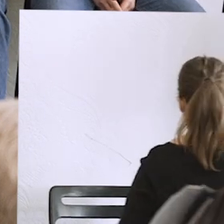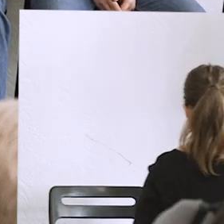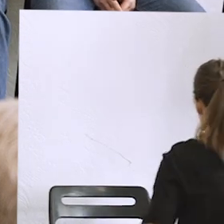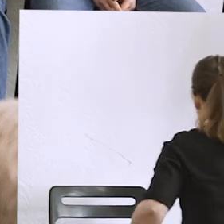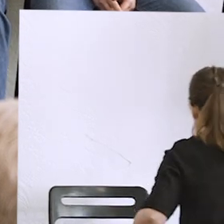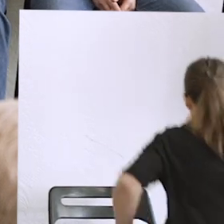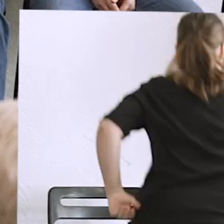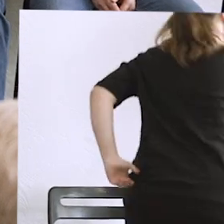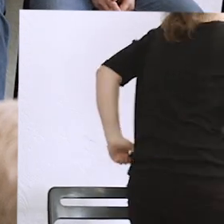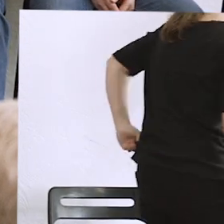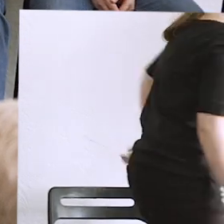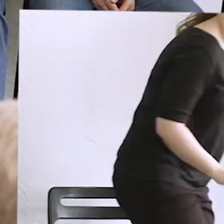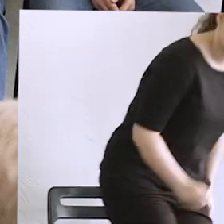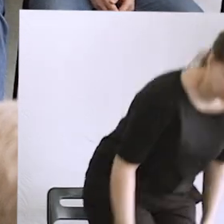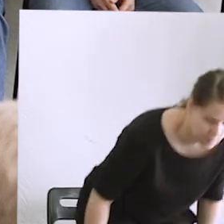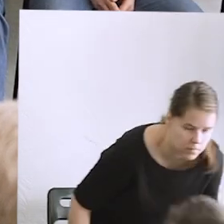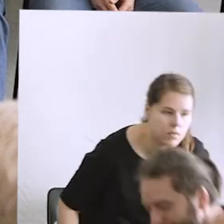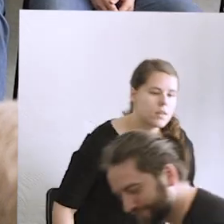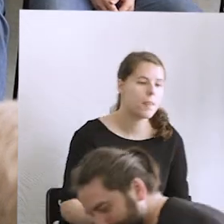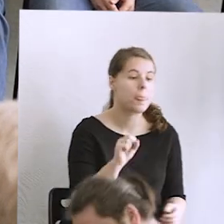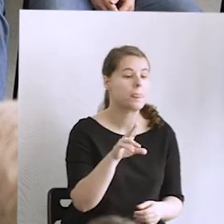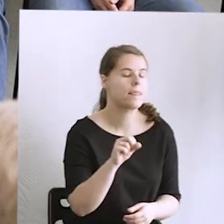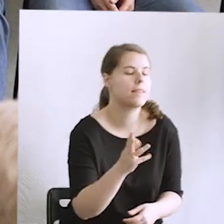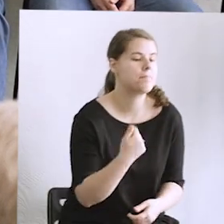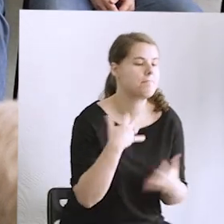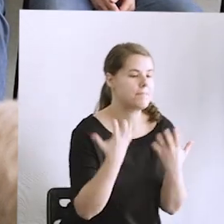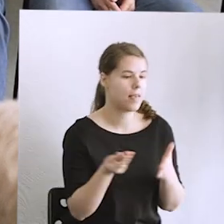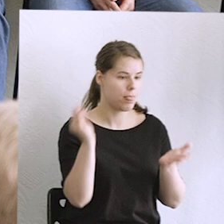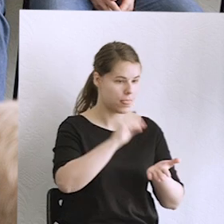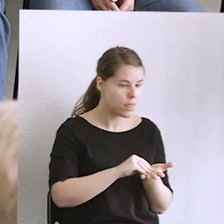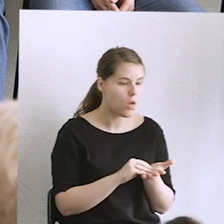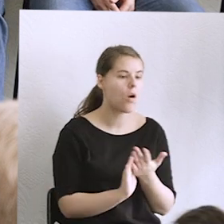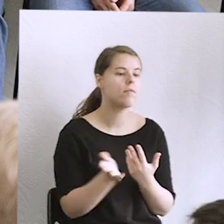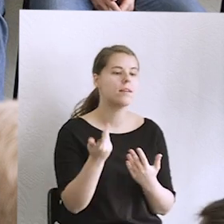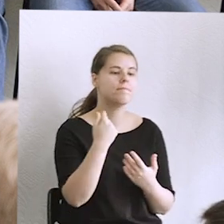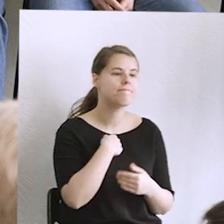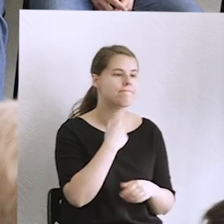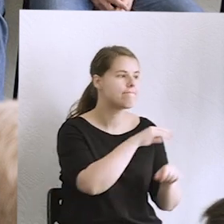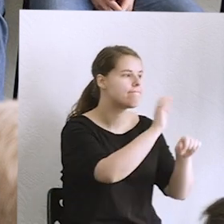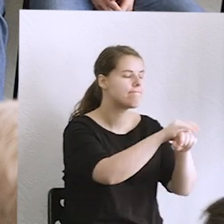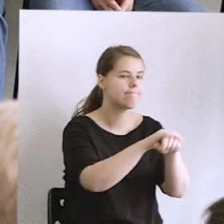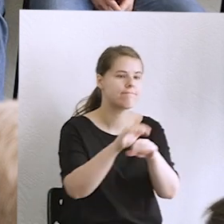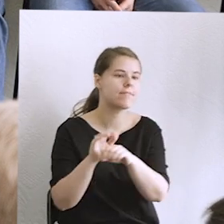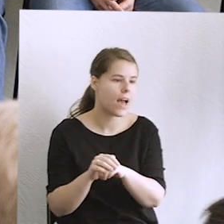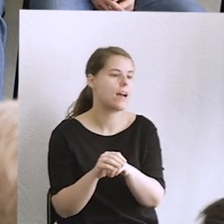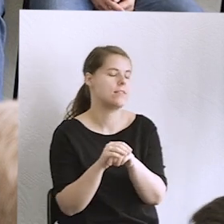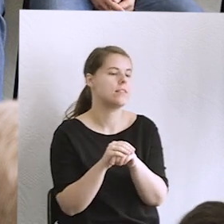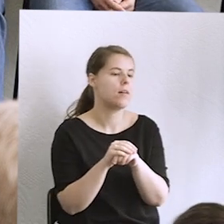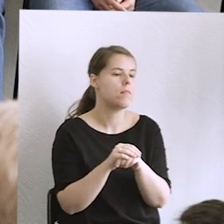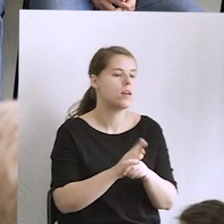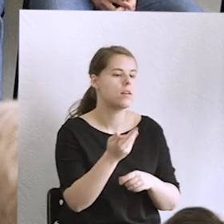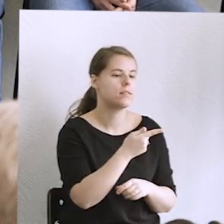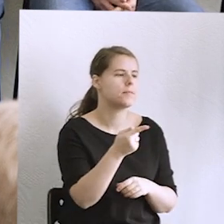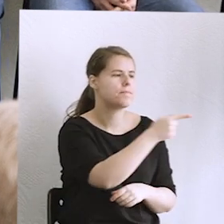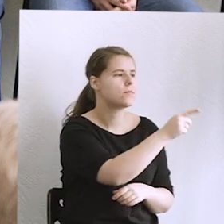A tak, jeszcze chciałam dodać, że też bardzo podbijam wszelkie głosy Zuzy, czy już nie pamiętam